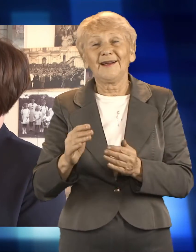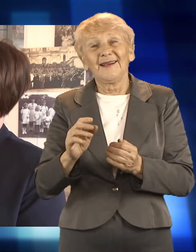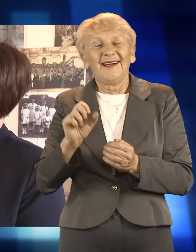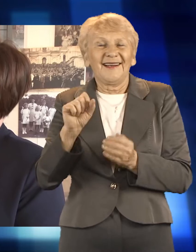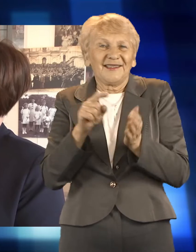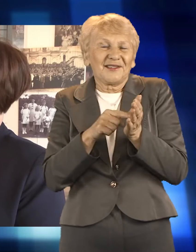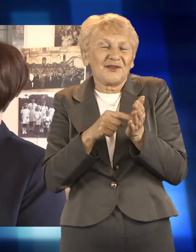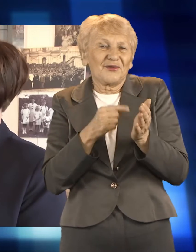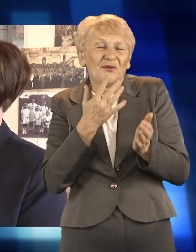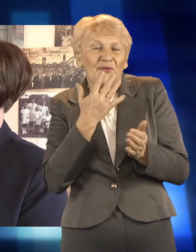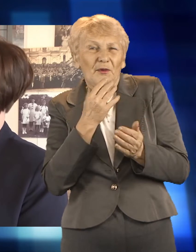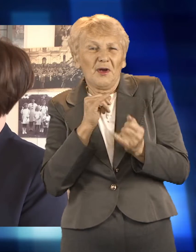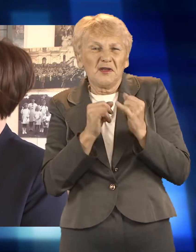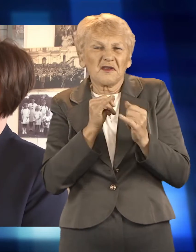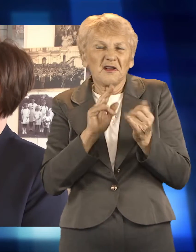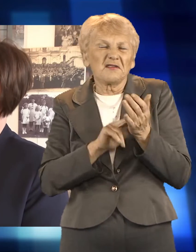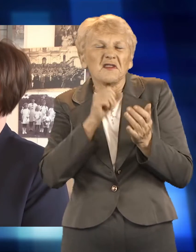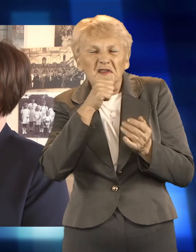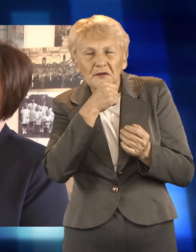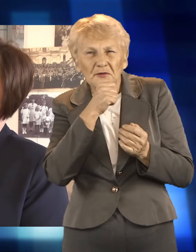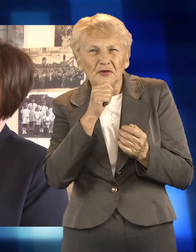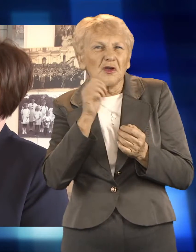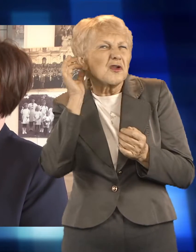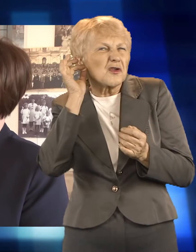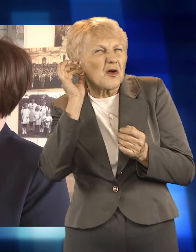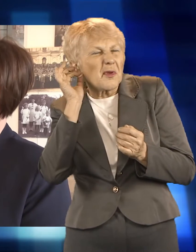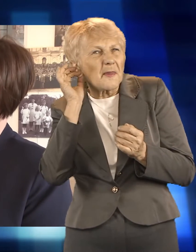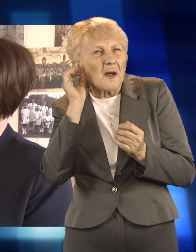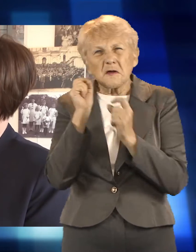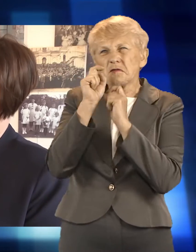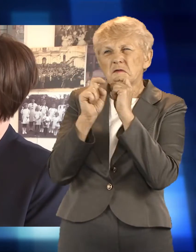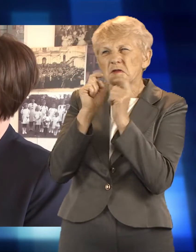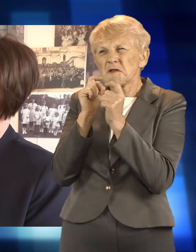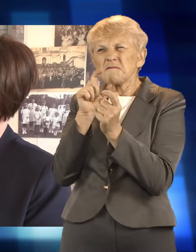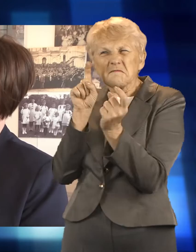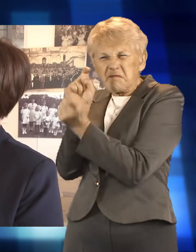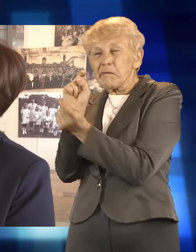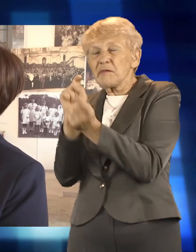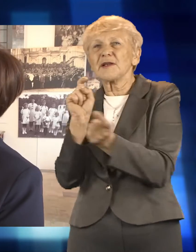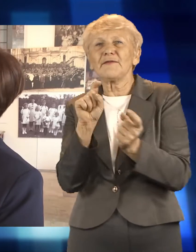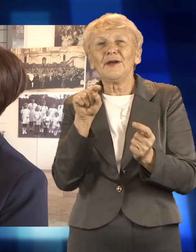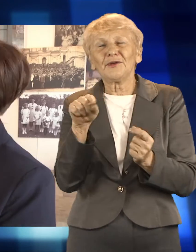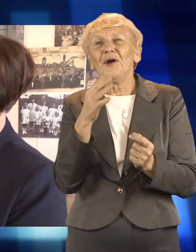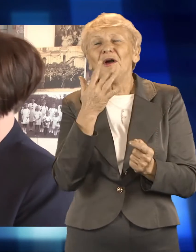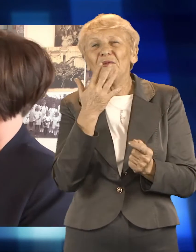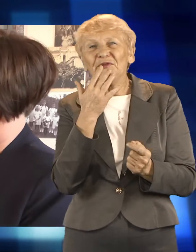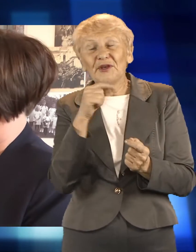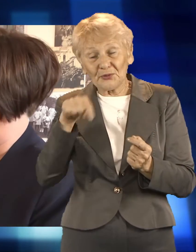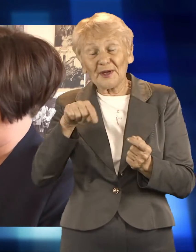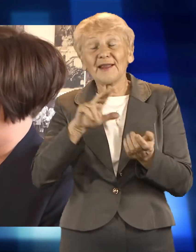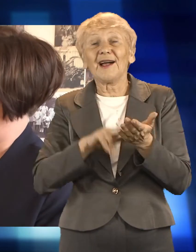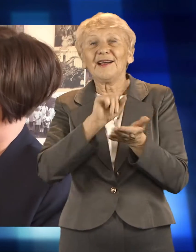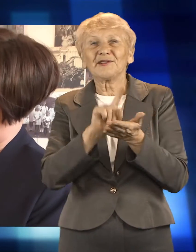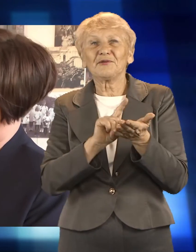taka kłótliwa, sfarliwa, to znaczy, że nie była kolebana za dziecka. Także te kolebki też